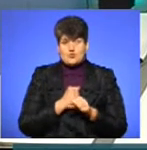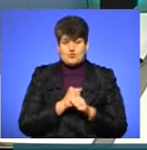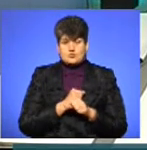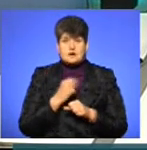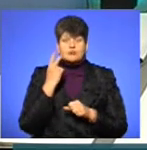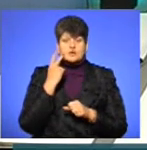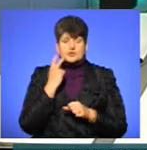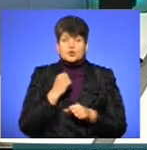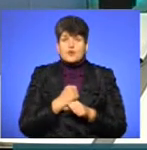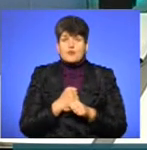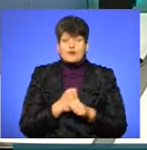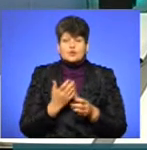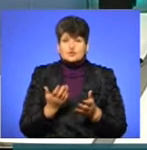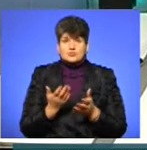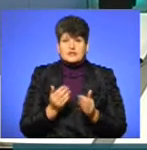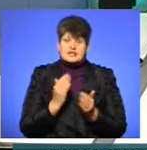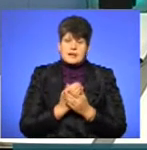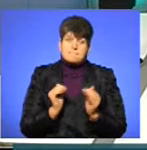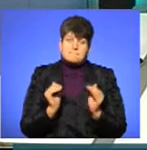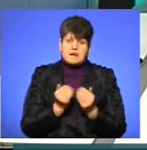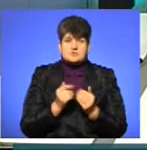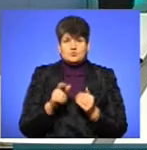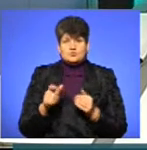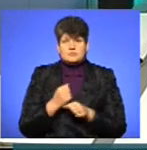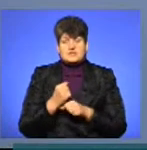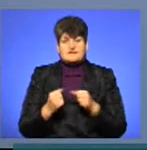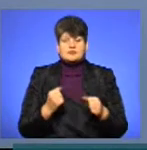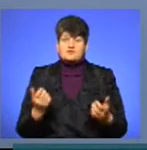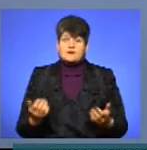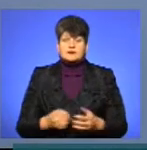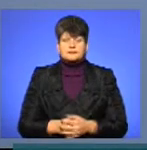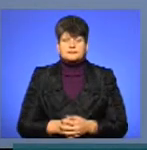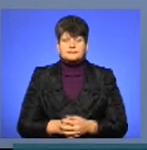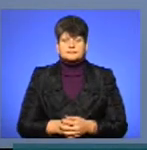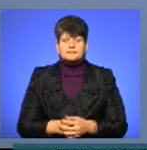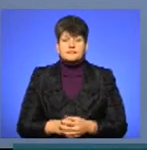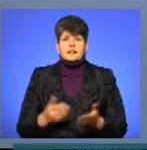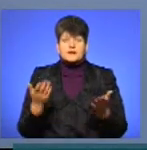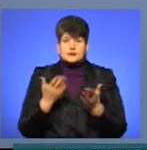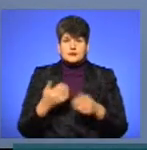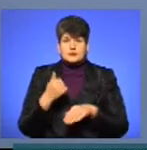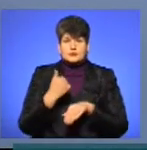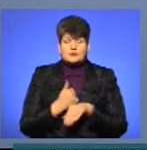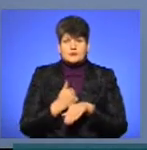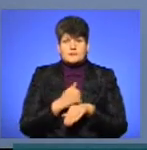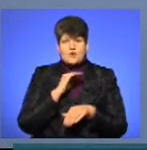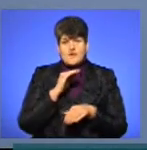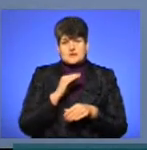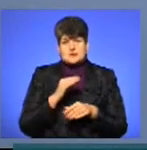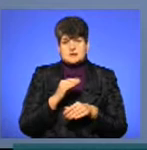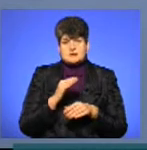постійну роботу менше люди працевлаштовані. От які основні професії опановують люди?